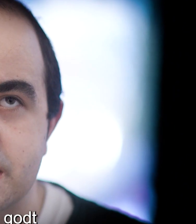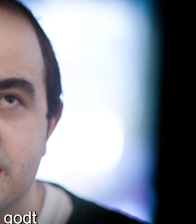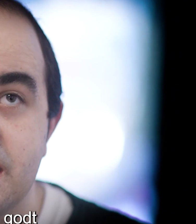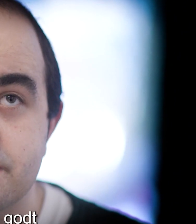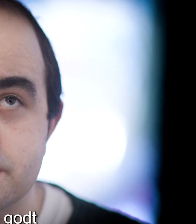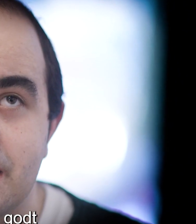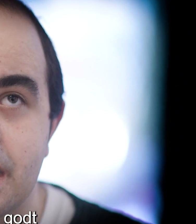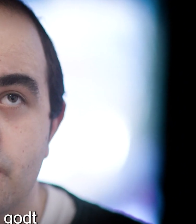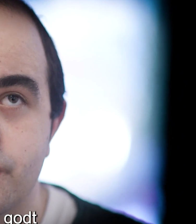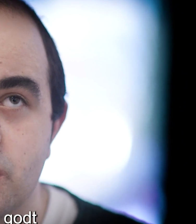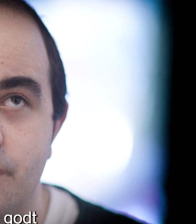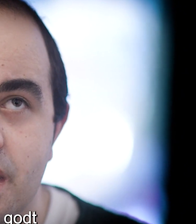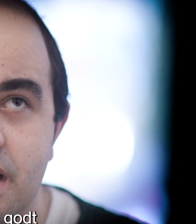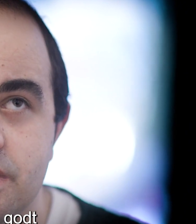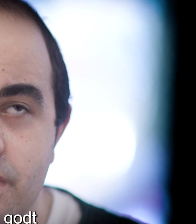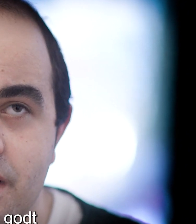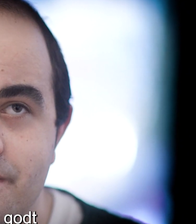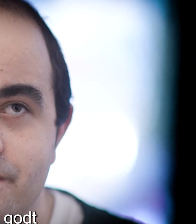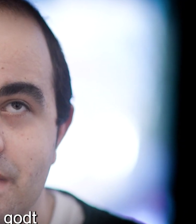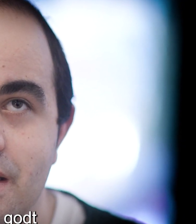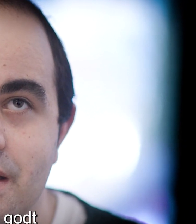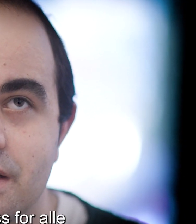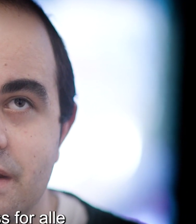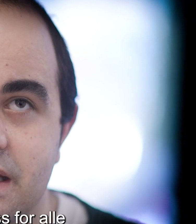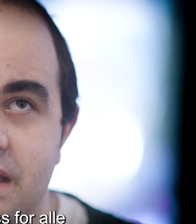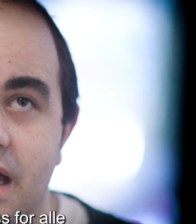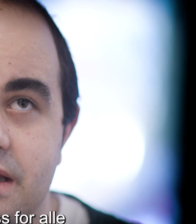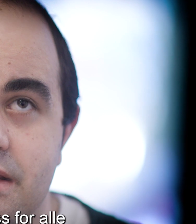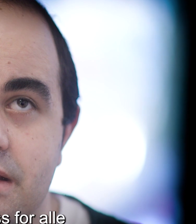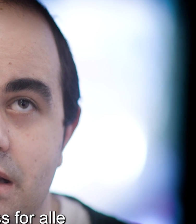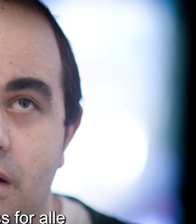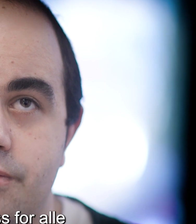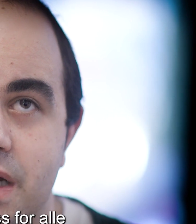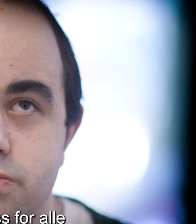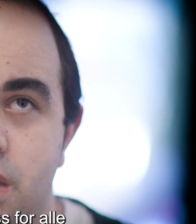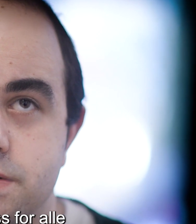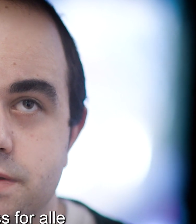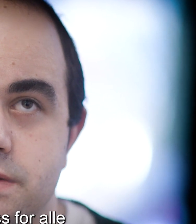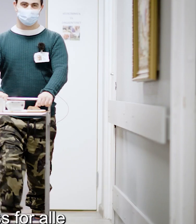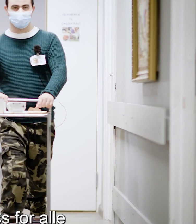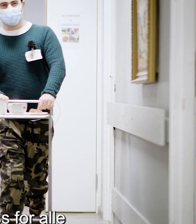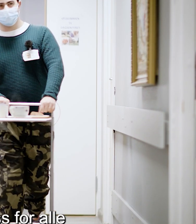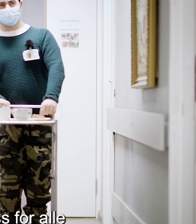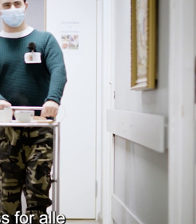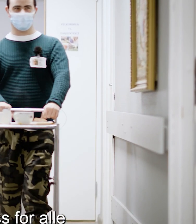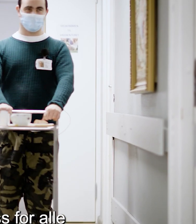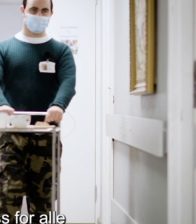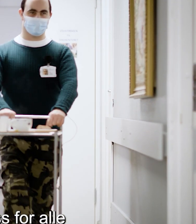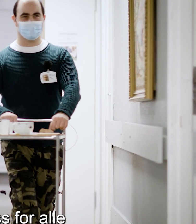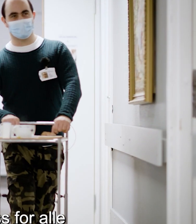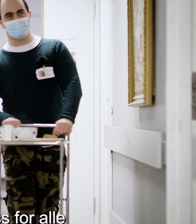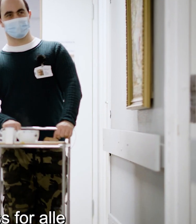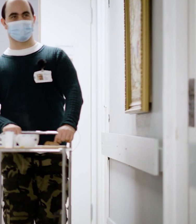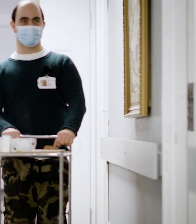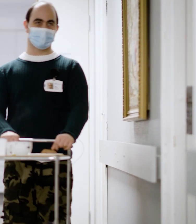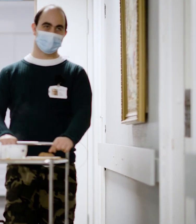Felix sier. trives veldig godt å jobbe her, jeg gjør det. Dette er en arbeidsplass for alle mennesker som